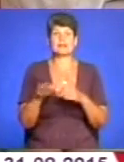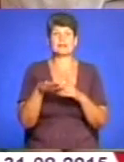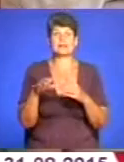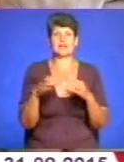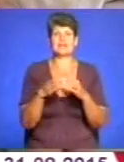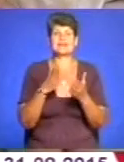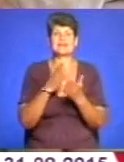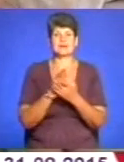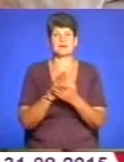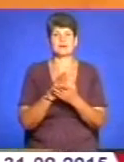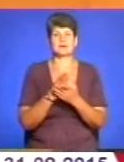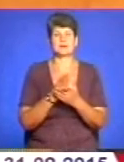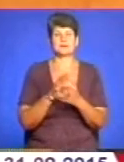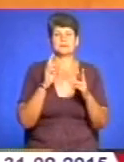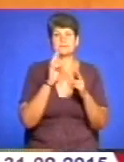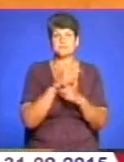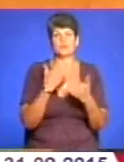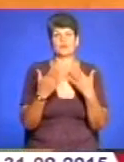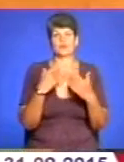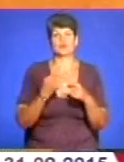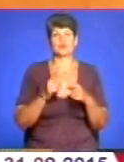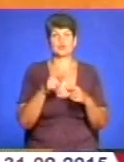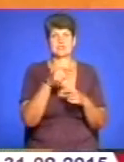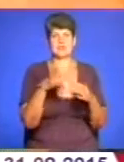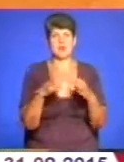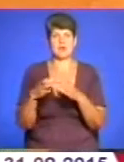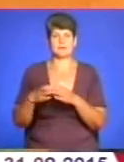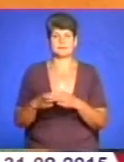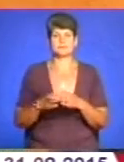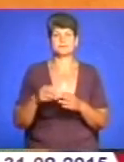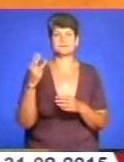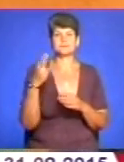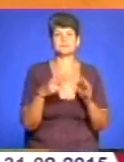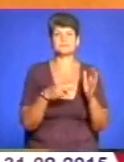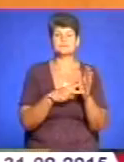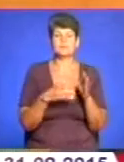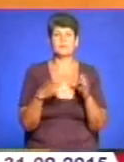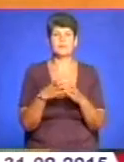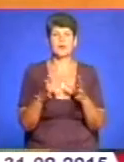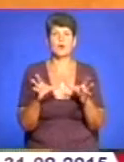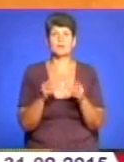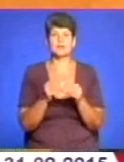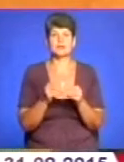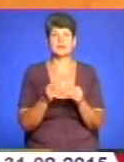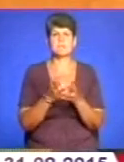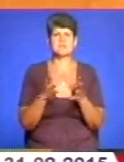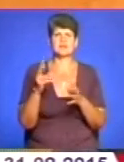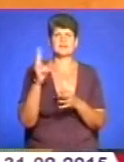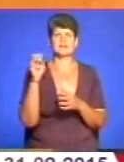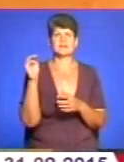злочинними по відношенню до цих громад. В 37 громад об'єдналося більше, ніж 200 тисяч людей.